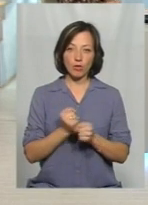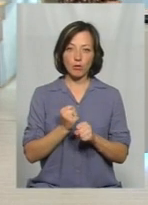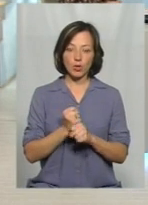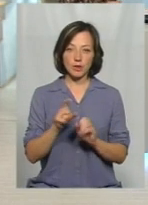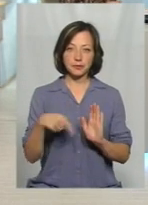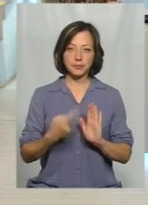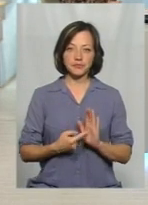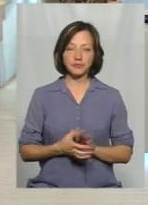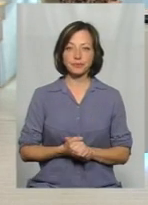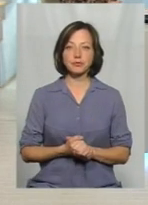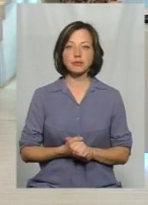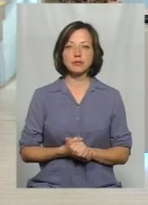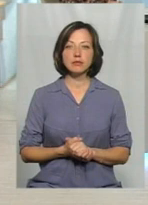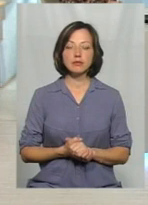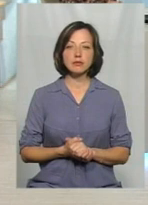роботи?